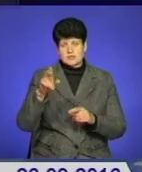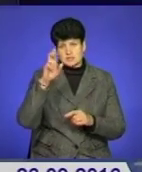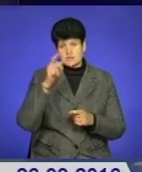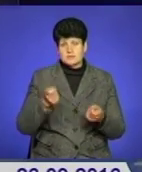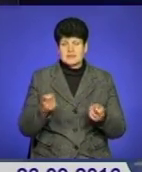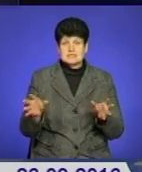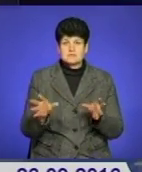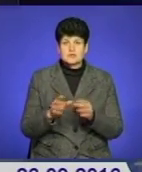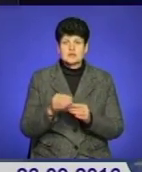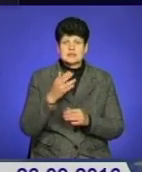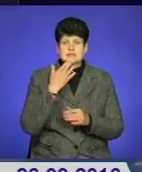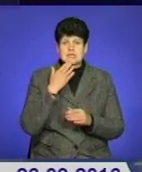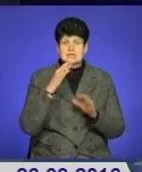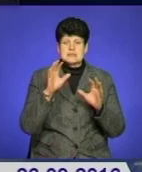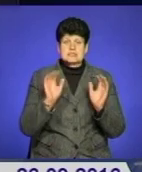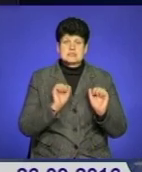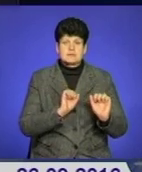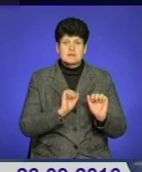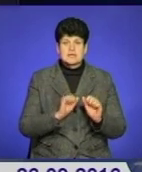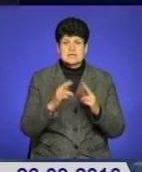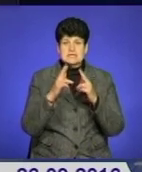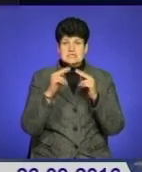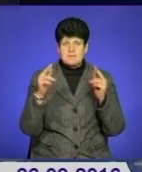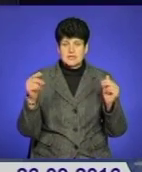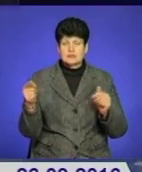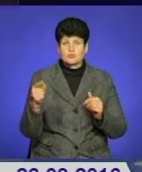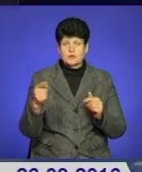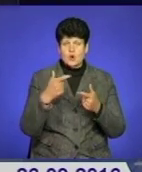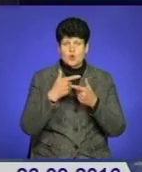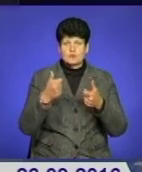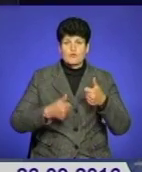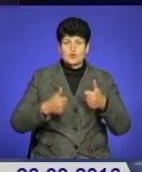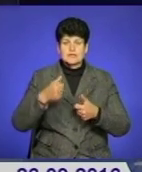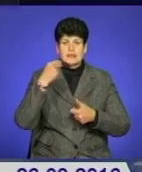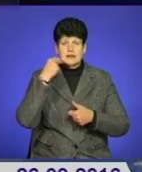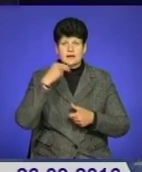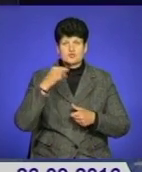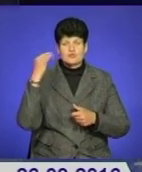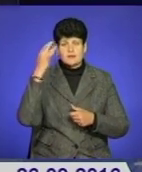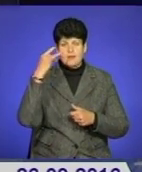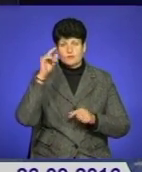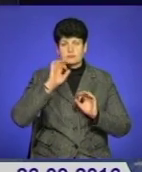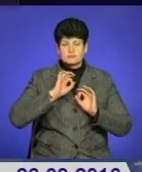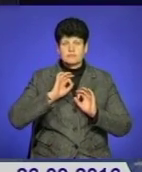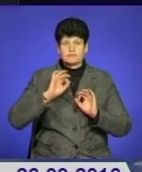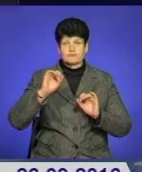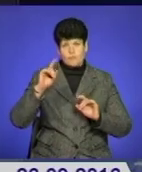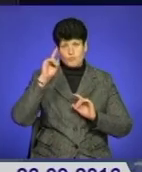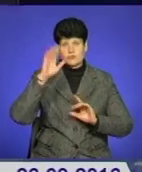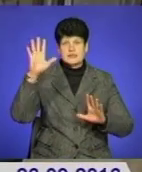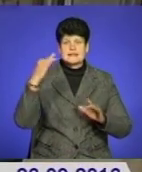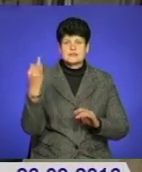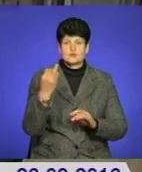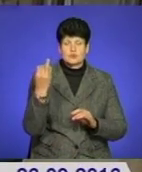спільно з Національним заповідником замки Тернопілля оголосив конкурс на найкращу ідею популяризації історичних пам'яток області.